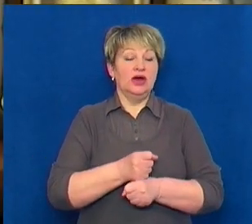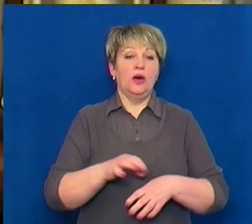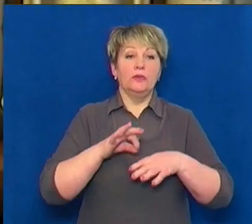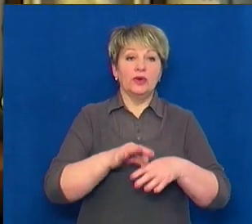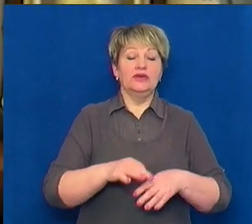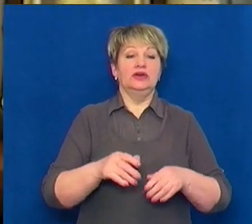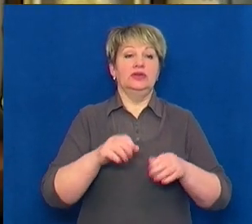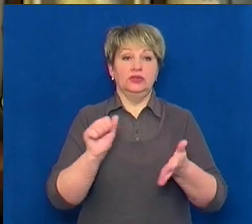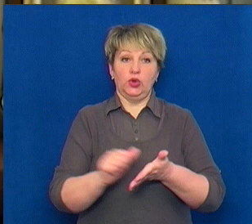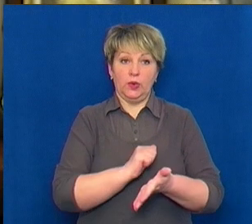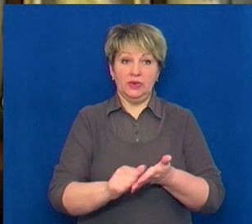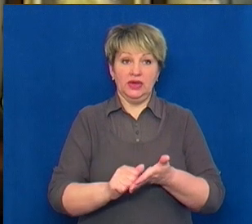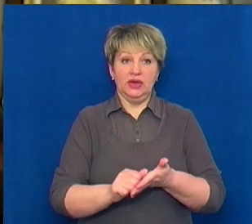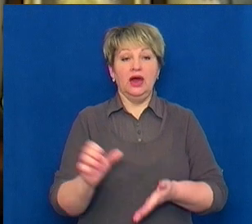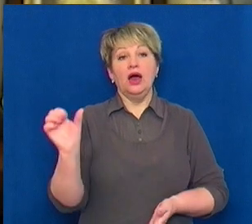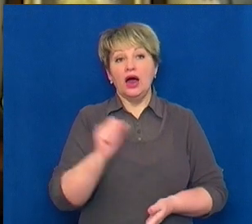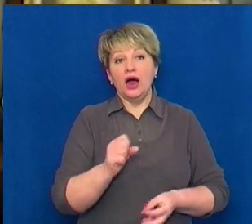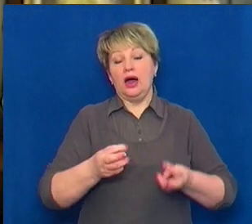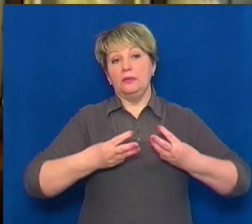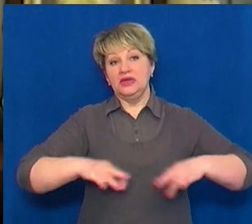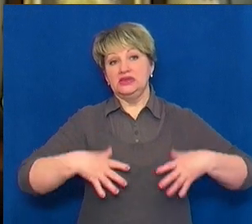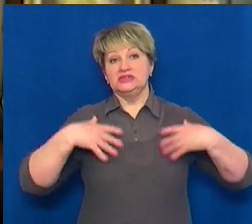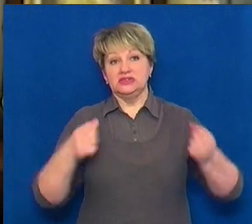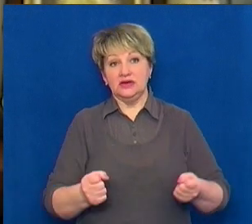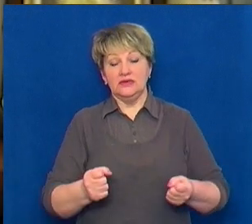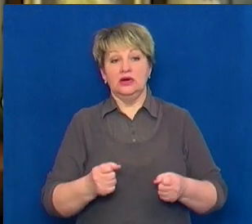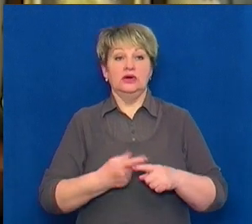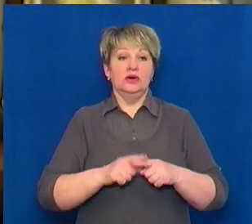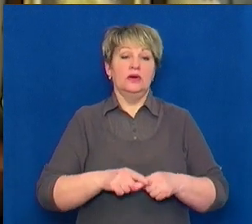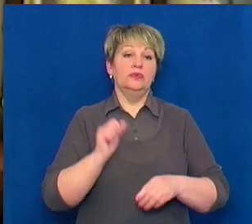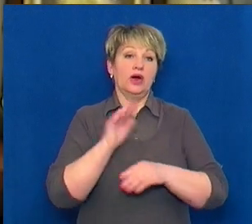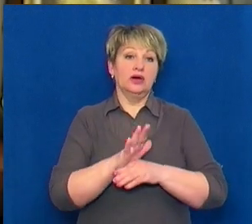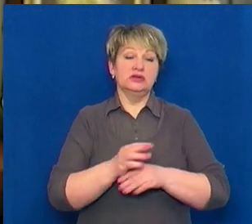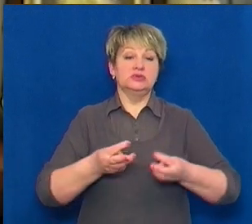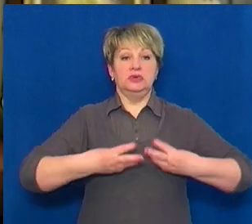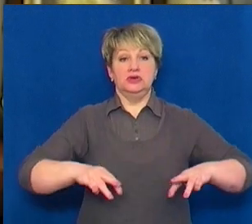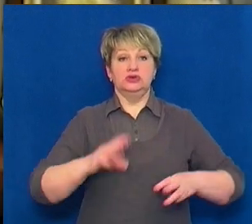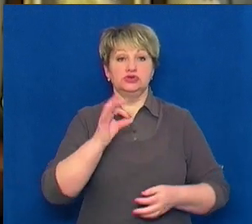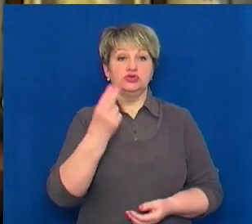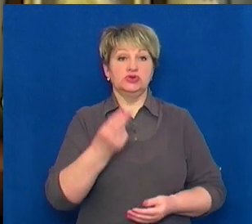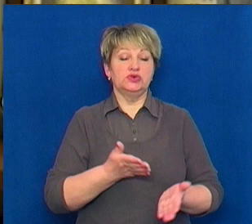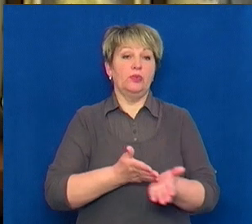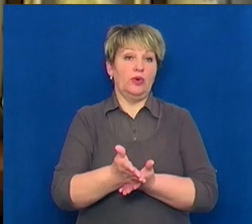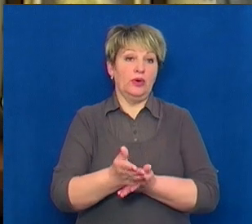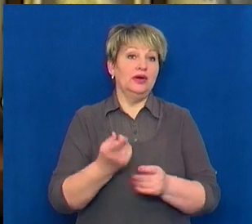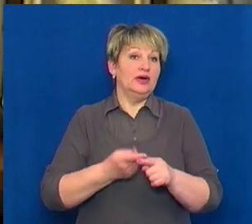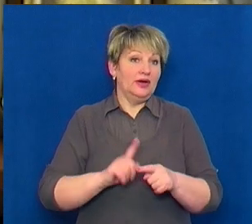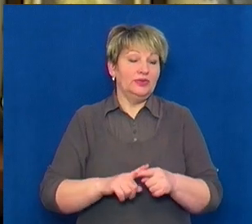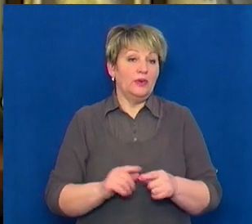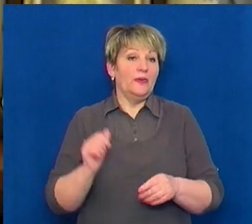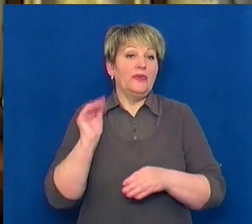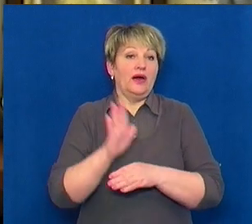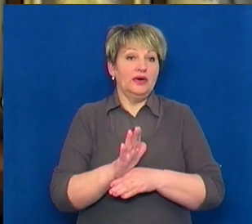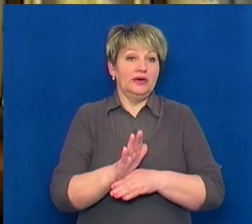документи. А Мінохорони здоров'я спирається на наказ Мінсусполітики. Це так називаємий спідовський наказ, який був у нас прийнятий. Він один в один.